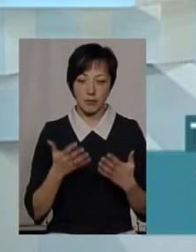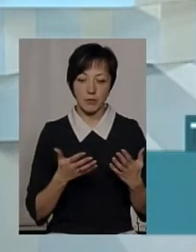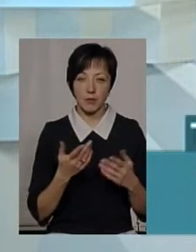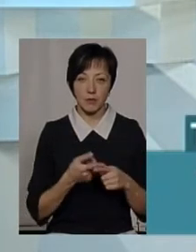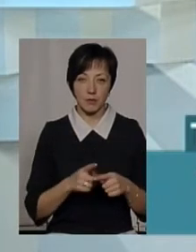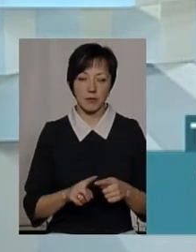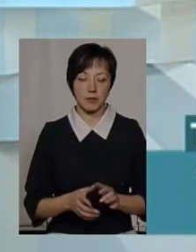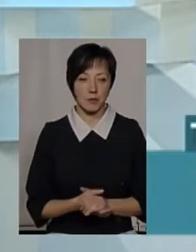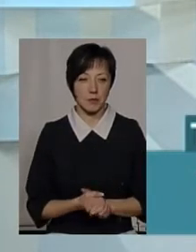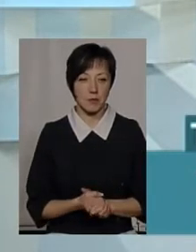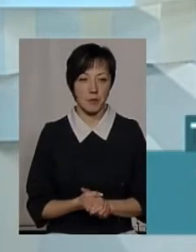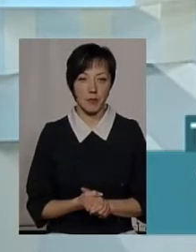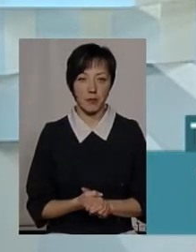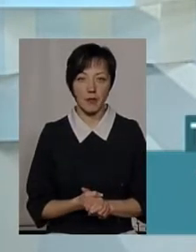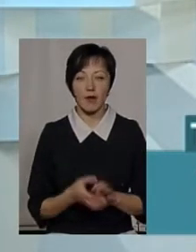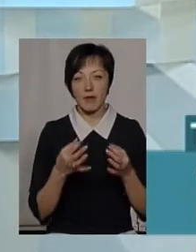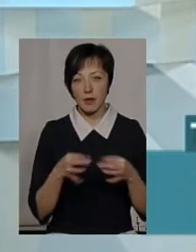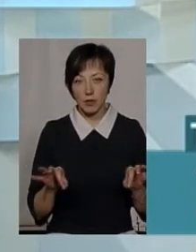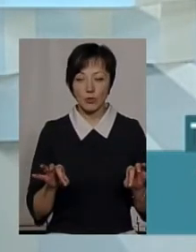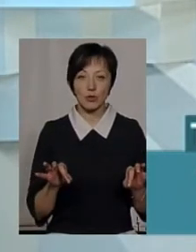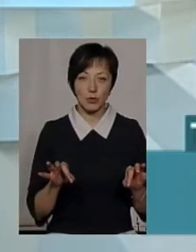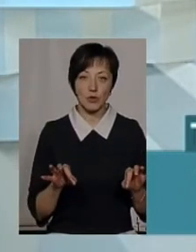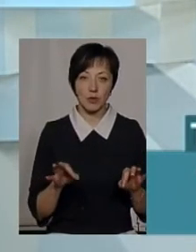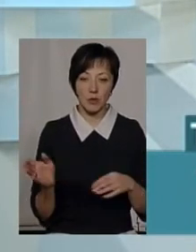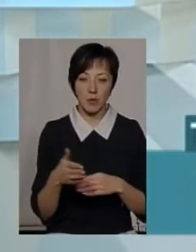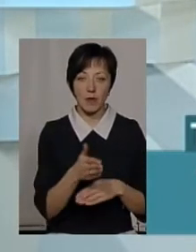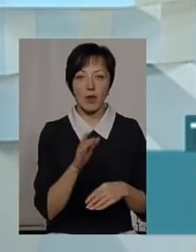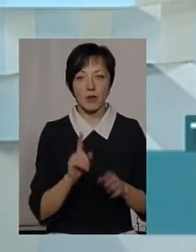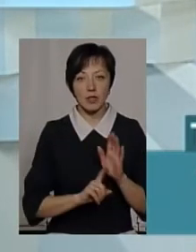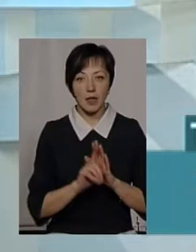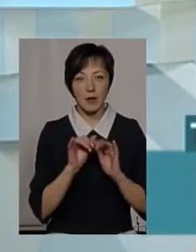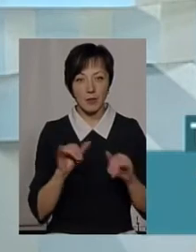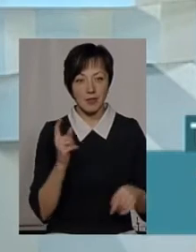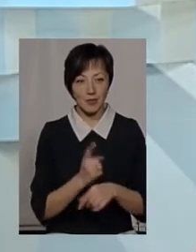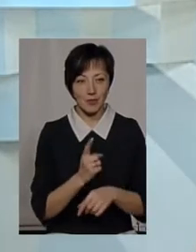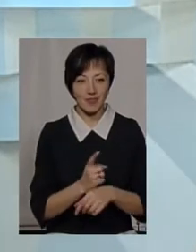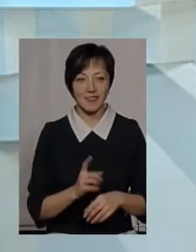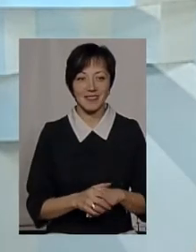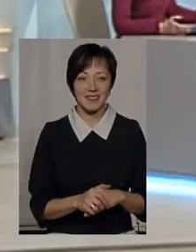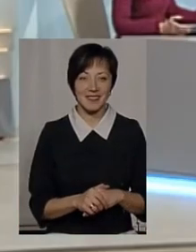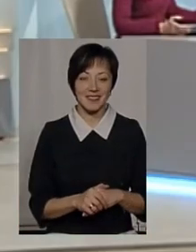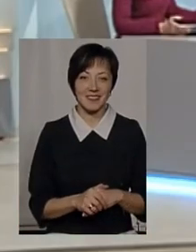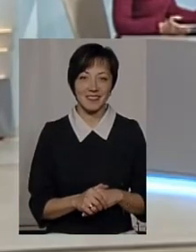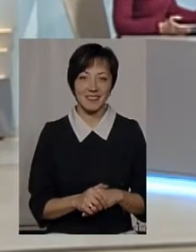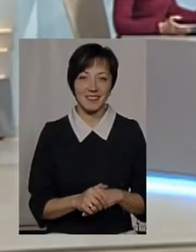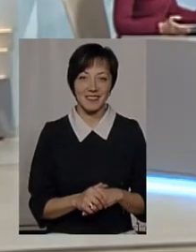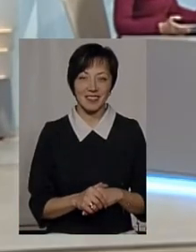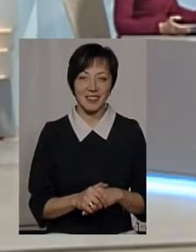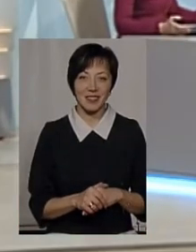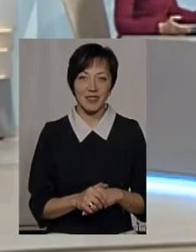виходить і наступає. більнішою, жвавішою, так? але вже тоді наступає нерестова заборона у всіх водоймах.